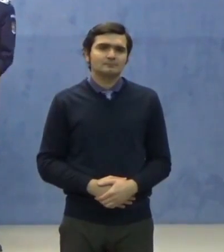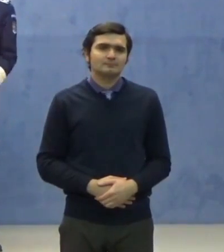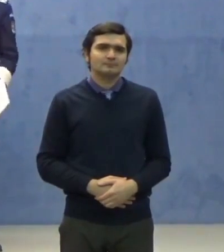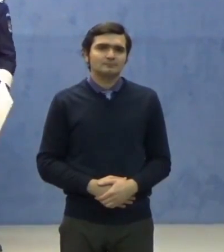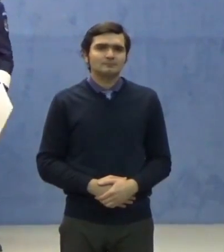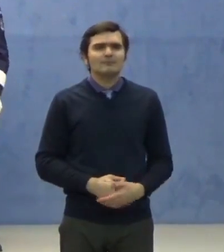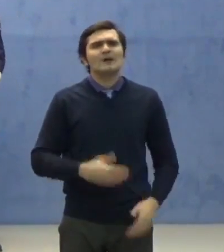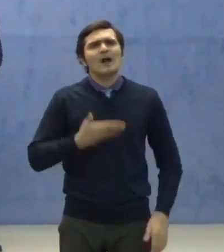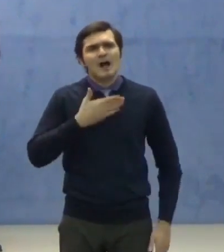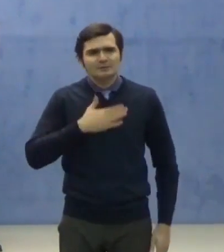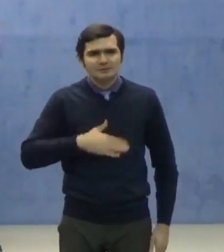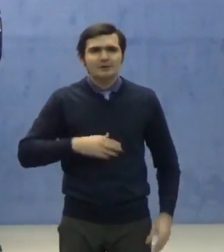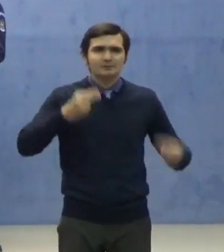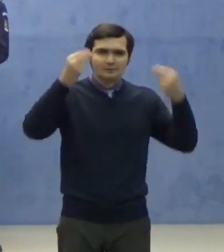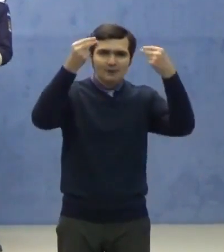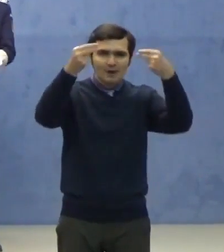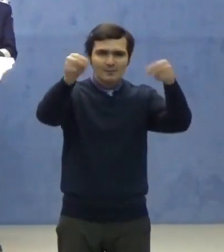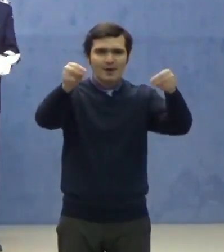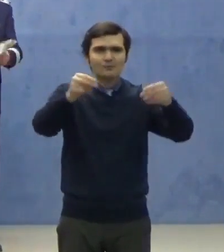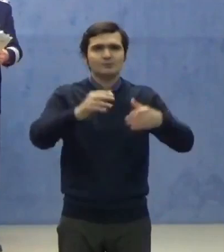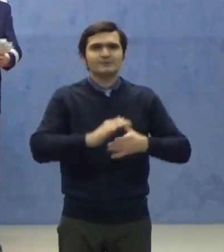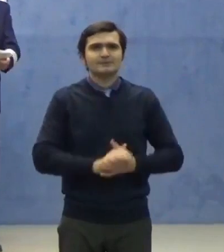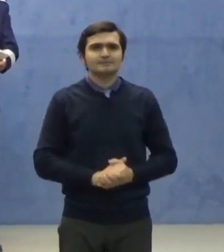Aș dori să vă anunț că